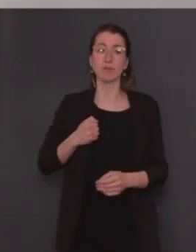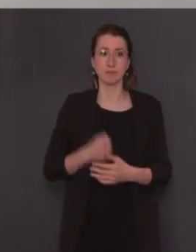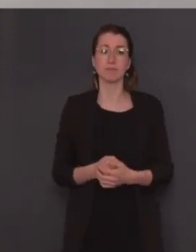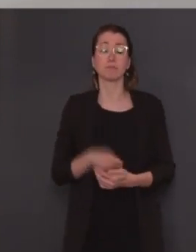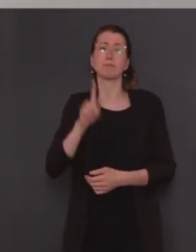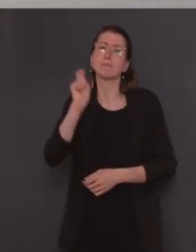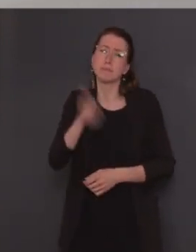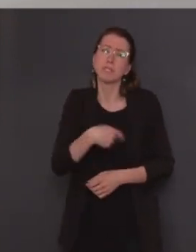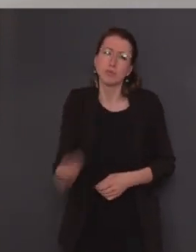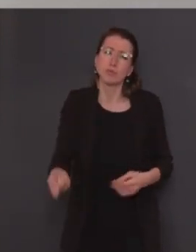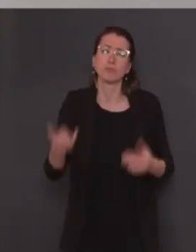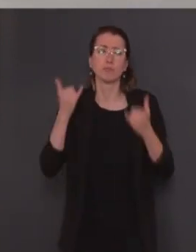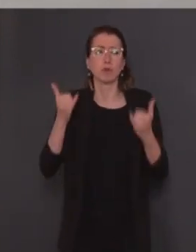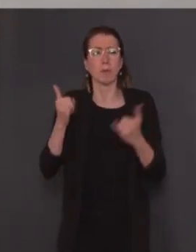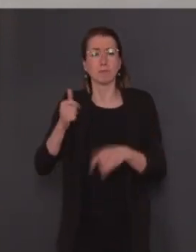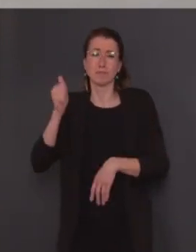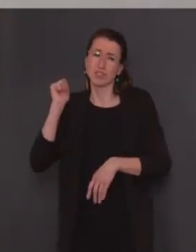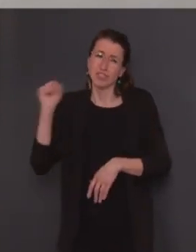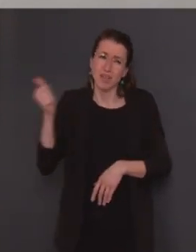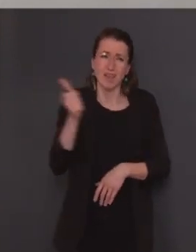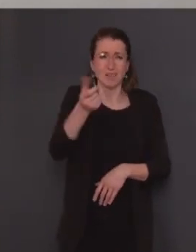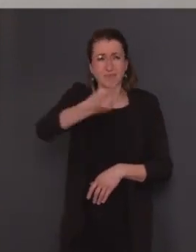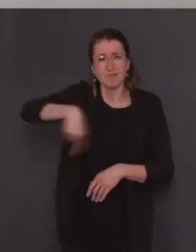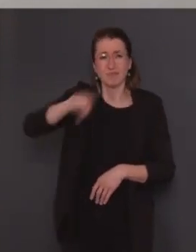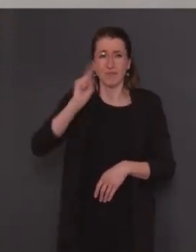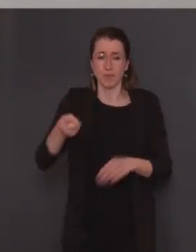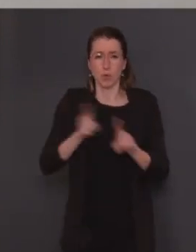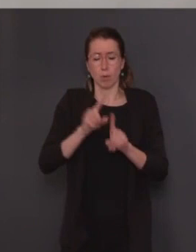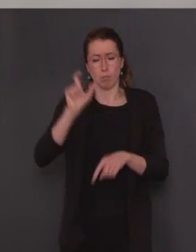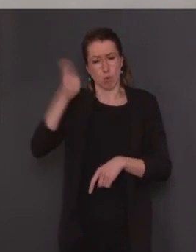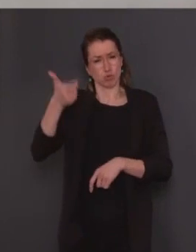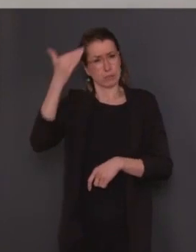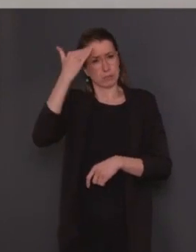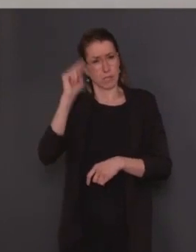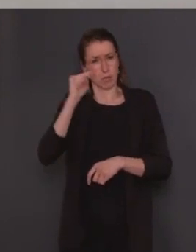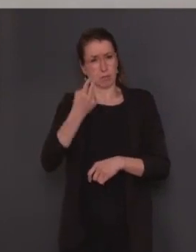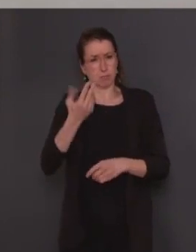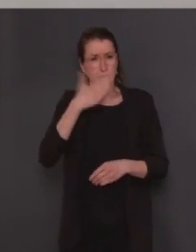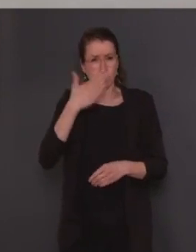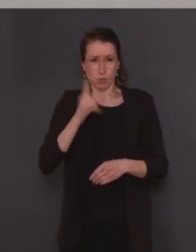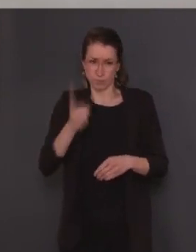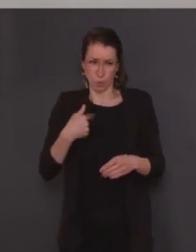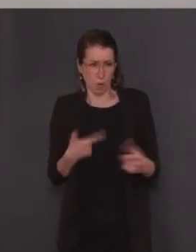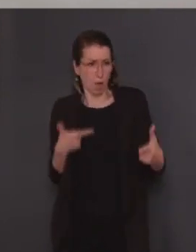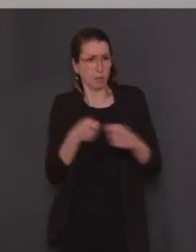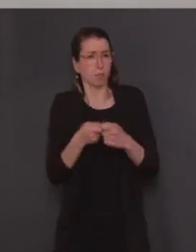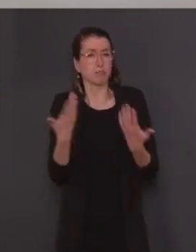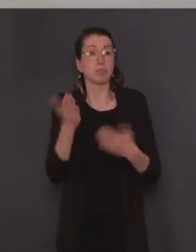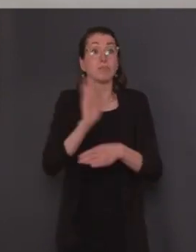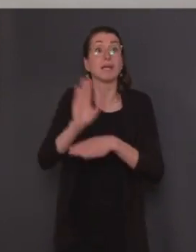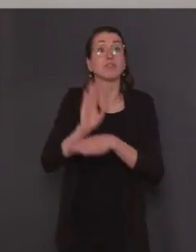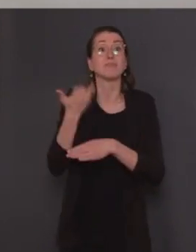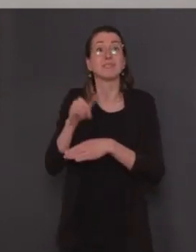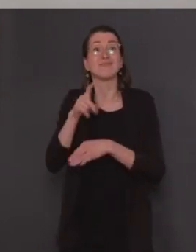de compter sur le bon sens des citoyens. S'il y a du monde dans le centre commercial ou dans la rue